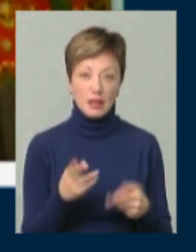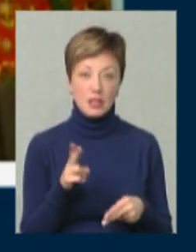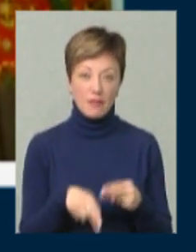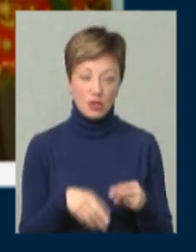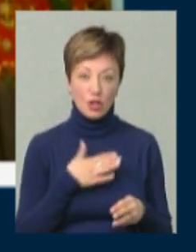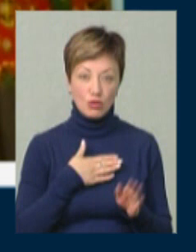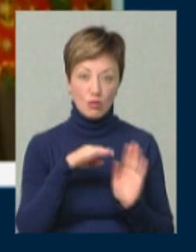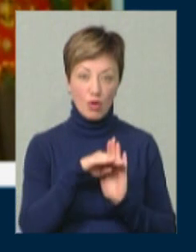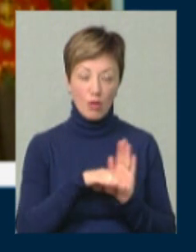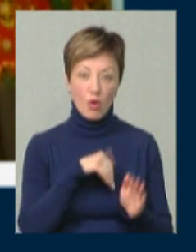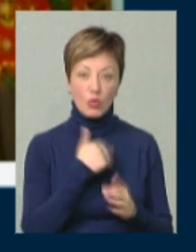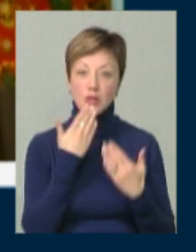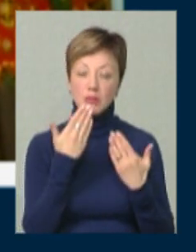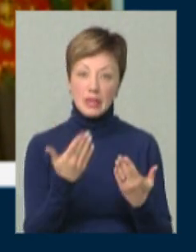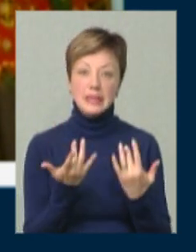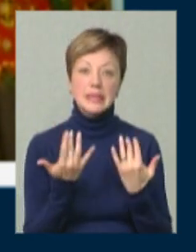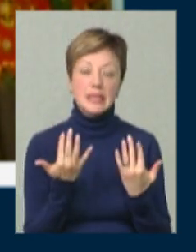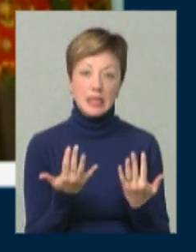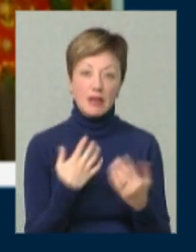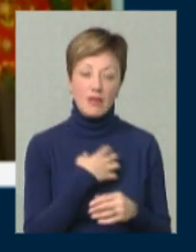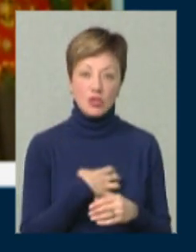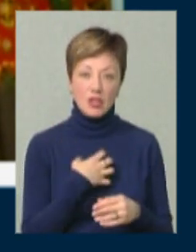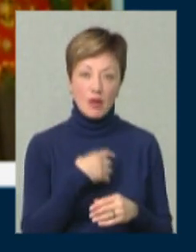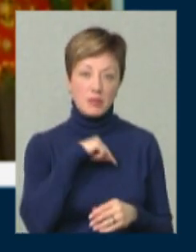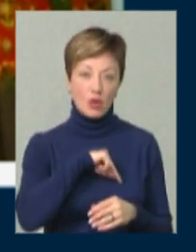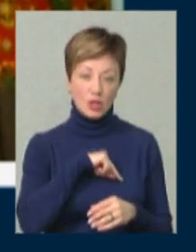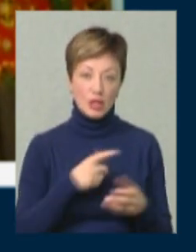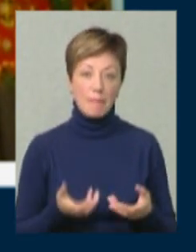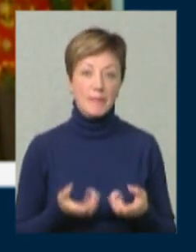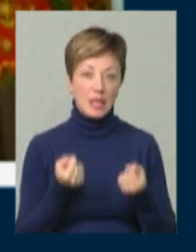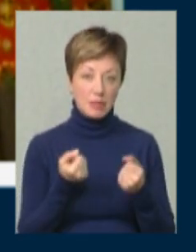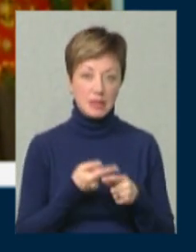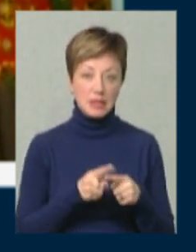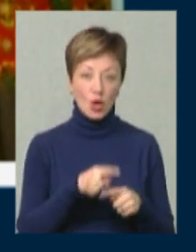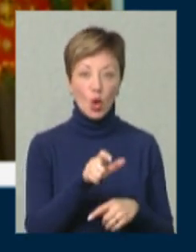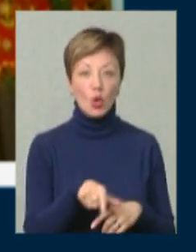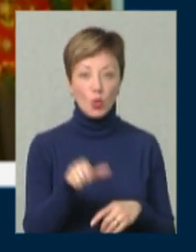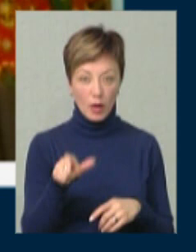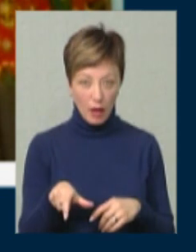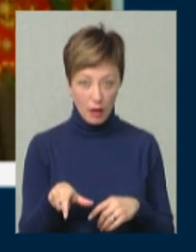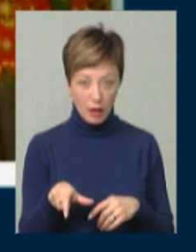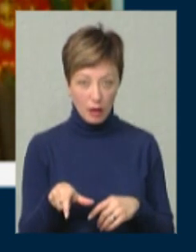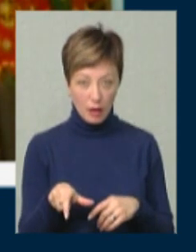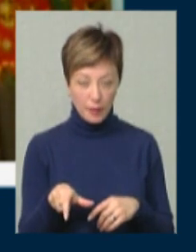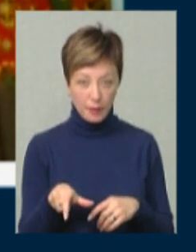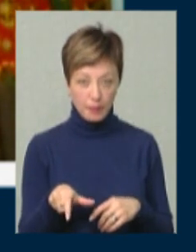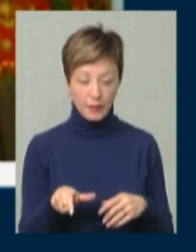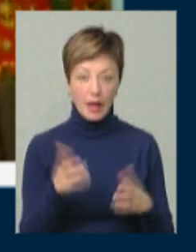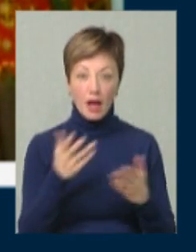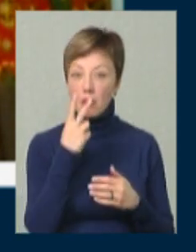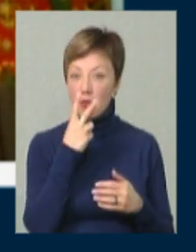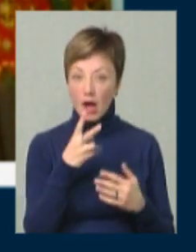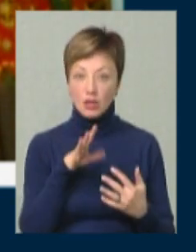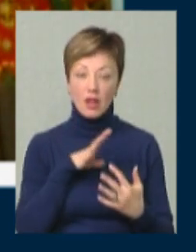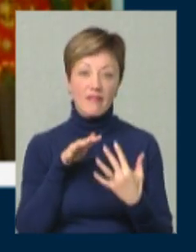завершення нашої програми, вас запитати, наскільки важлива психологічна підтримка цих людей, які бачили